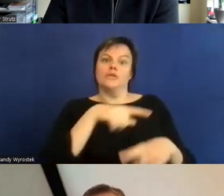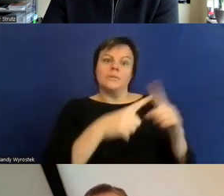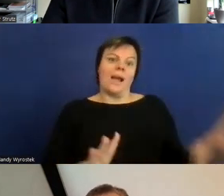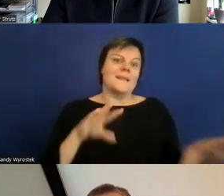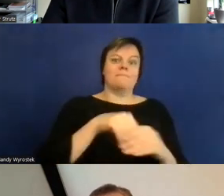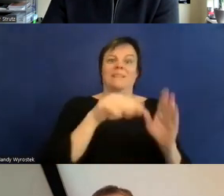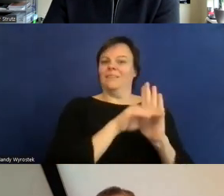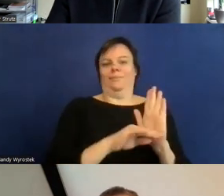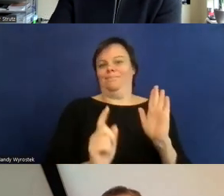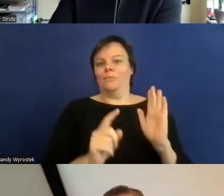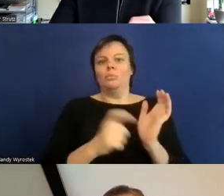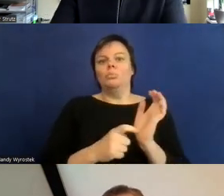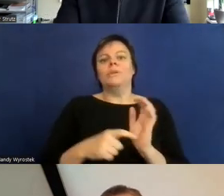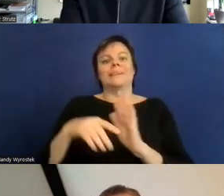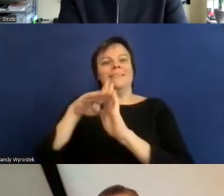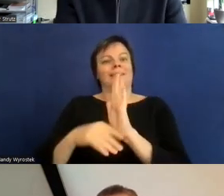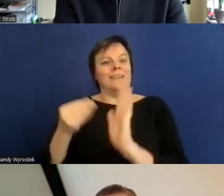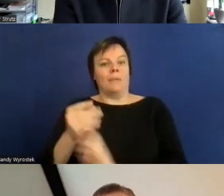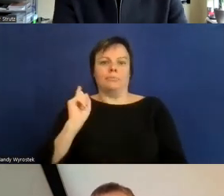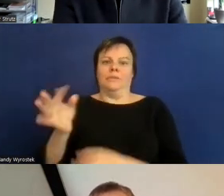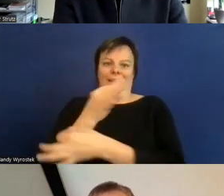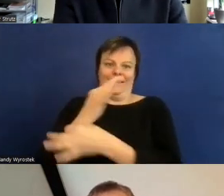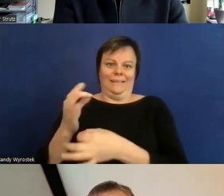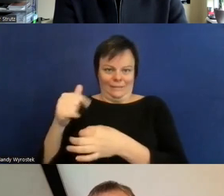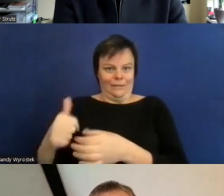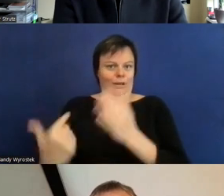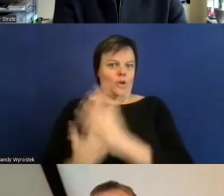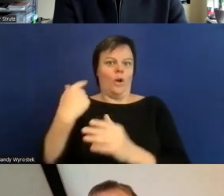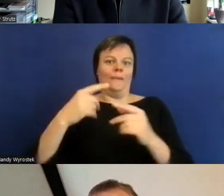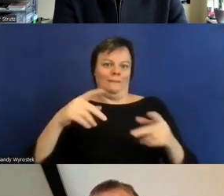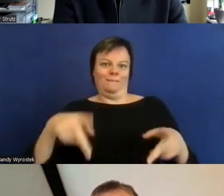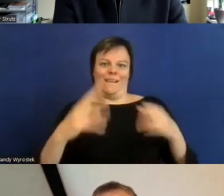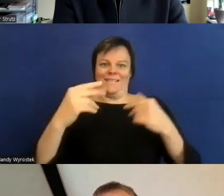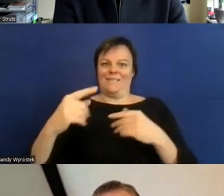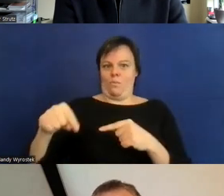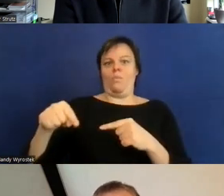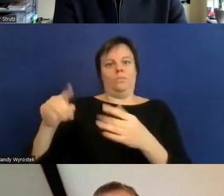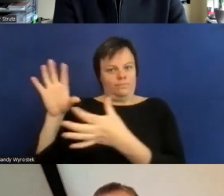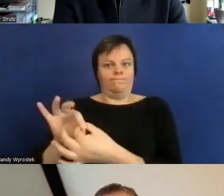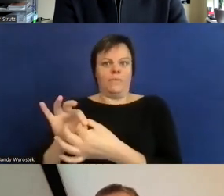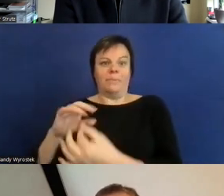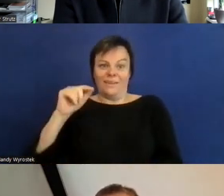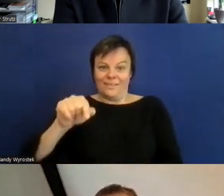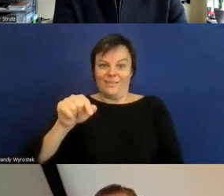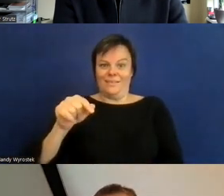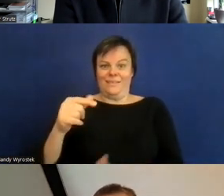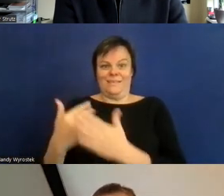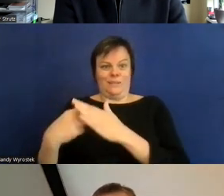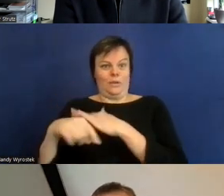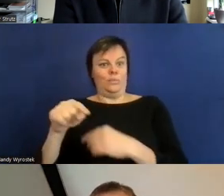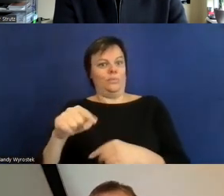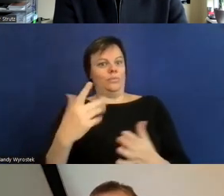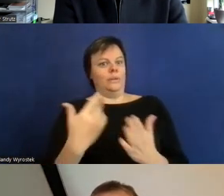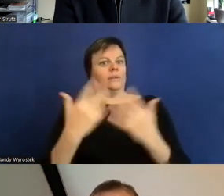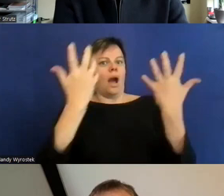dauern bis die neue Version der EN 301549 raus ist und wo dann vermutlich die WCAG 2